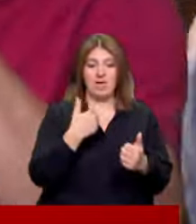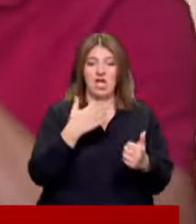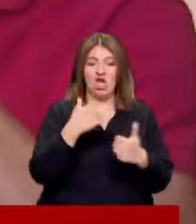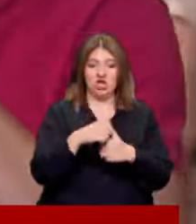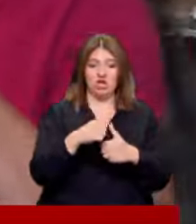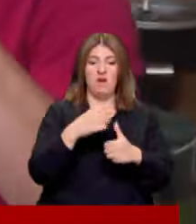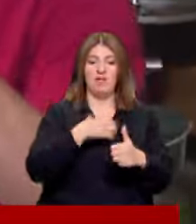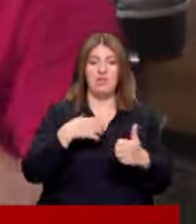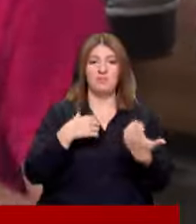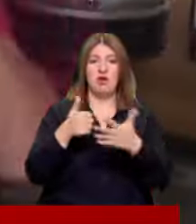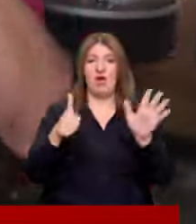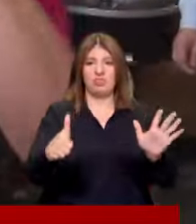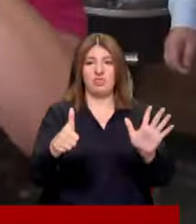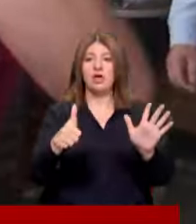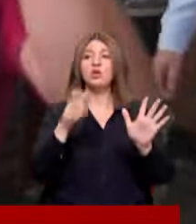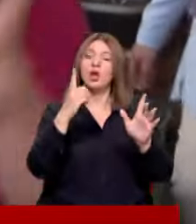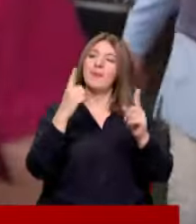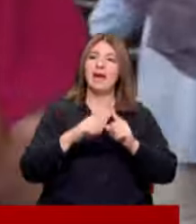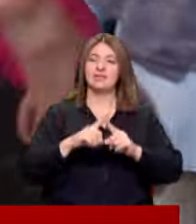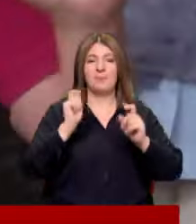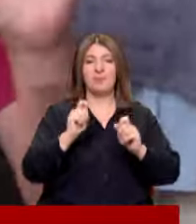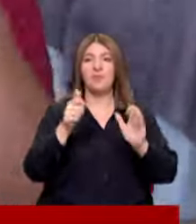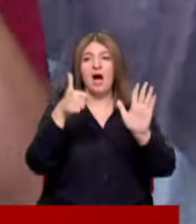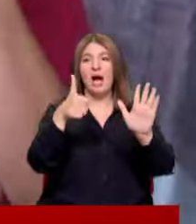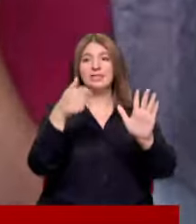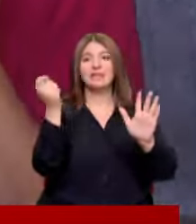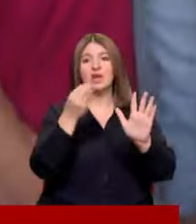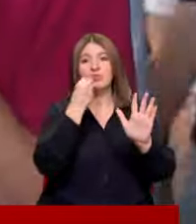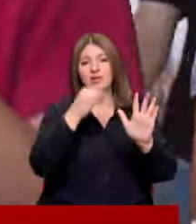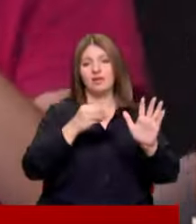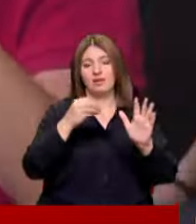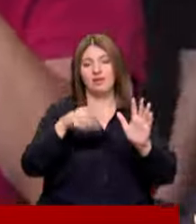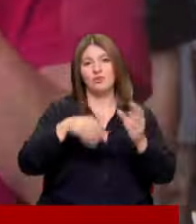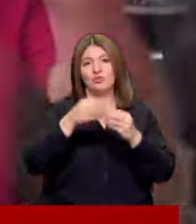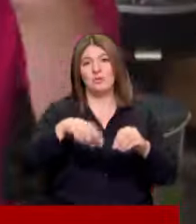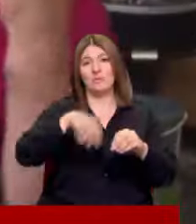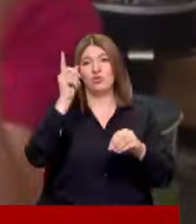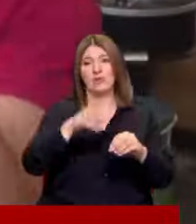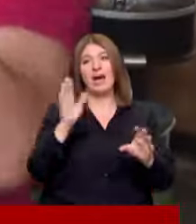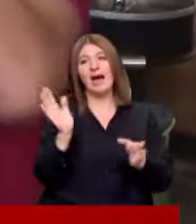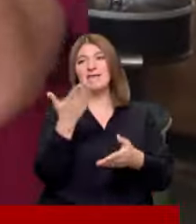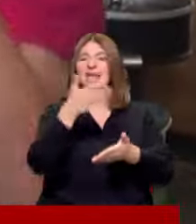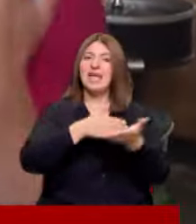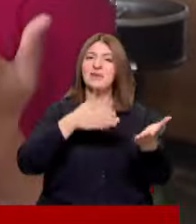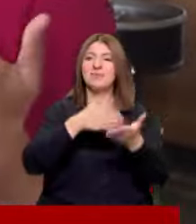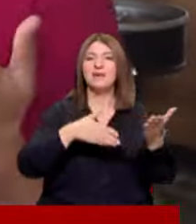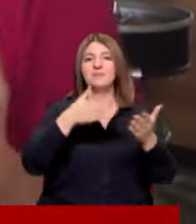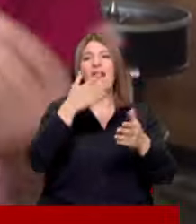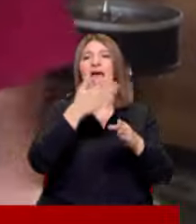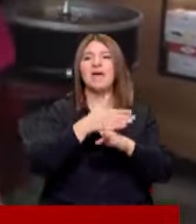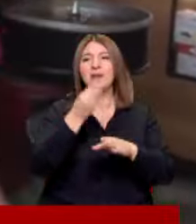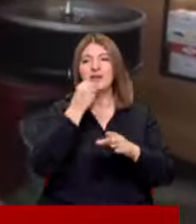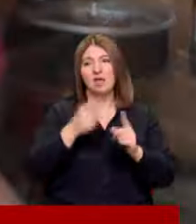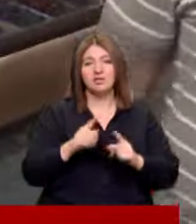Annem Kaç ettik? 6 Şöyle bir matematik yapalım 6 tane yumurta yesek biz Bakın günde Hadi yarım şar tane de ekmek yesek